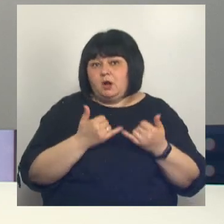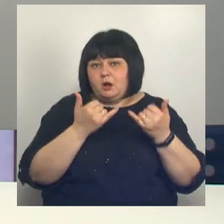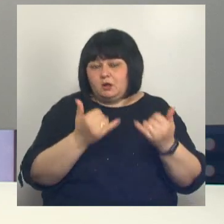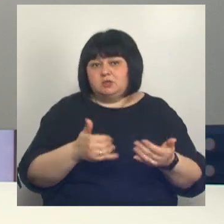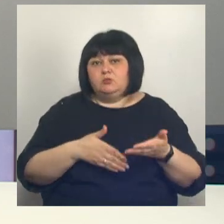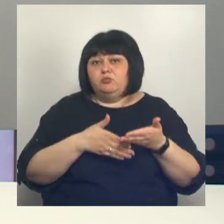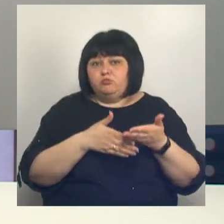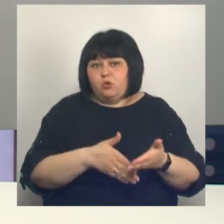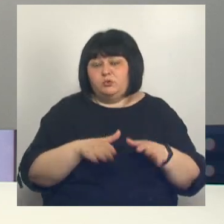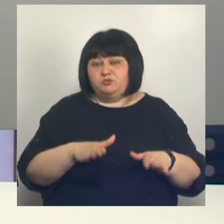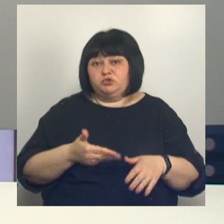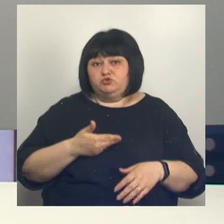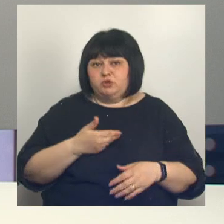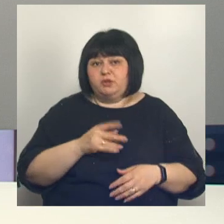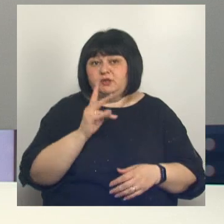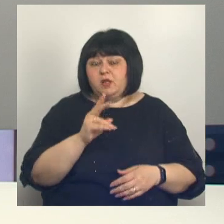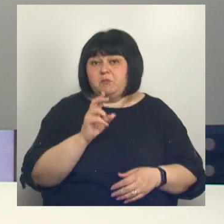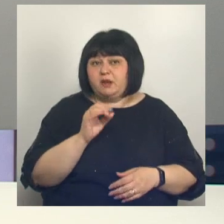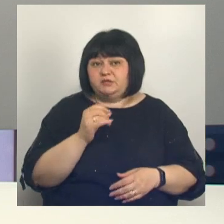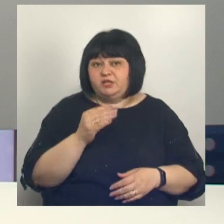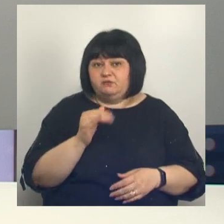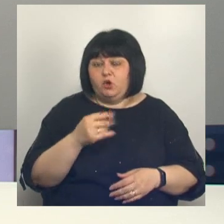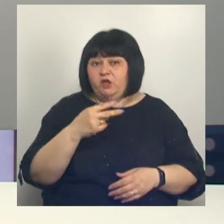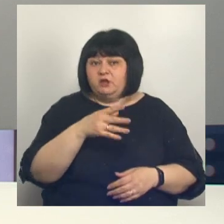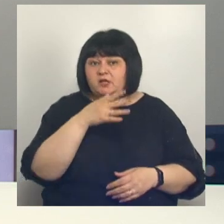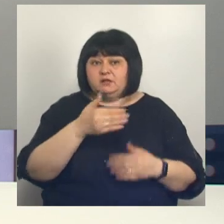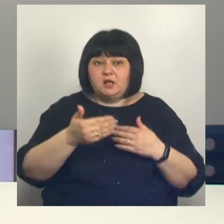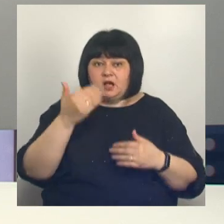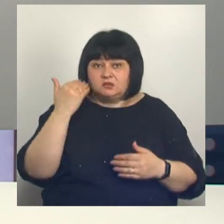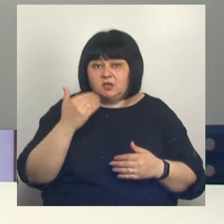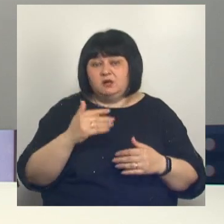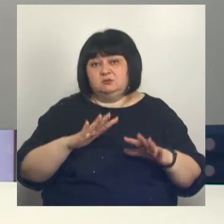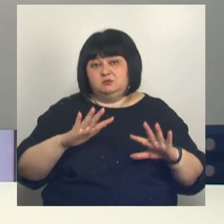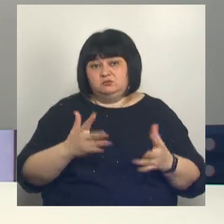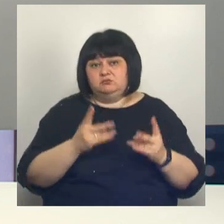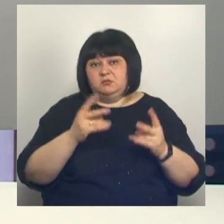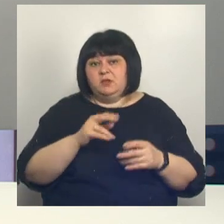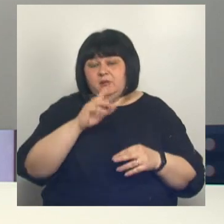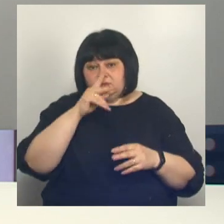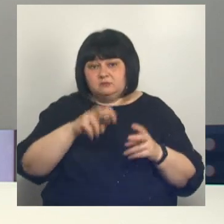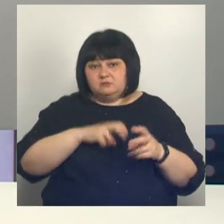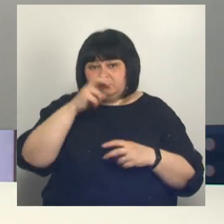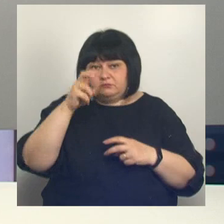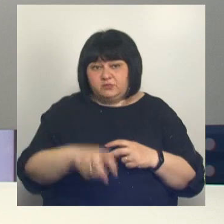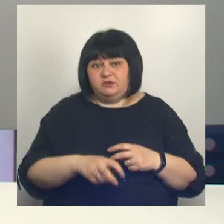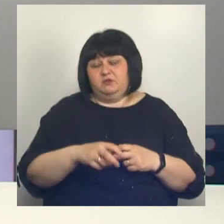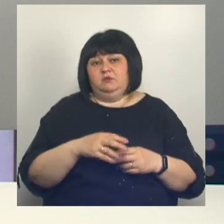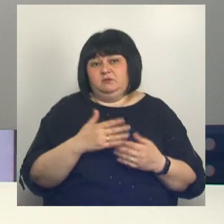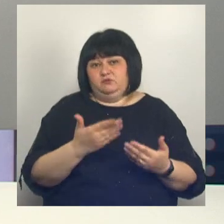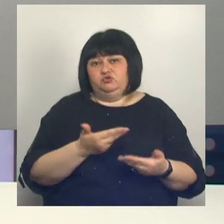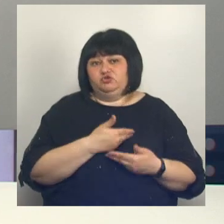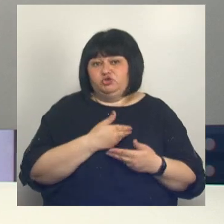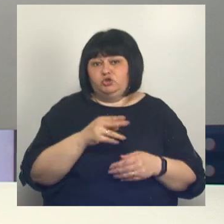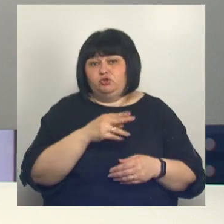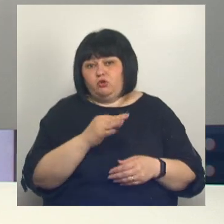местному жителю Николаю Бартеневу. 20 лет назад роковая случайность, неудачный прыжок в воду на отдыхе разделил его жизнь